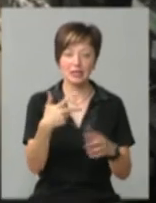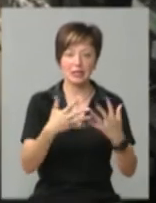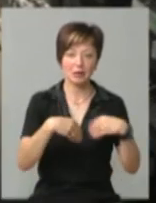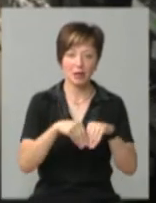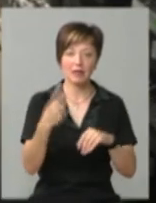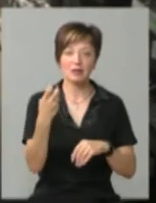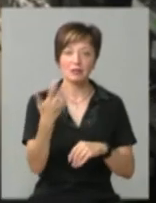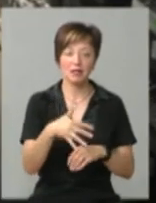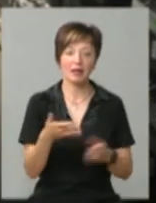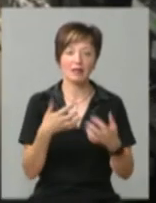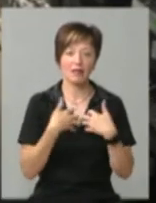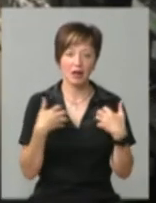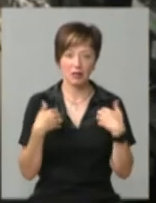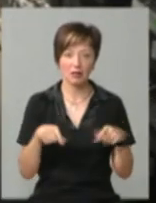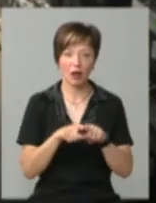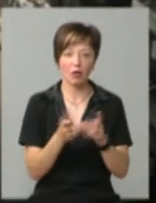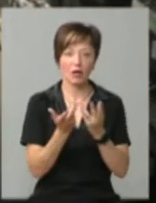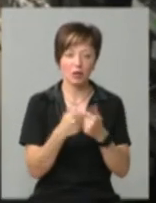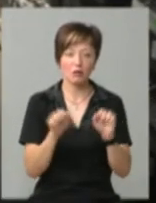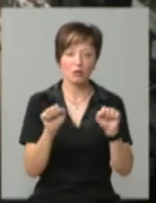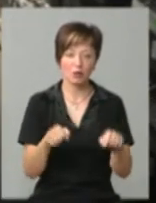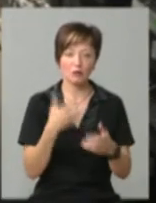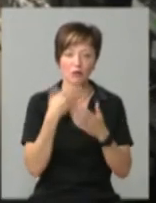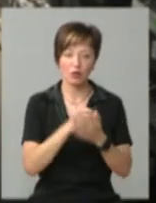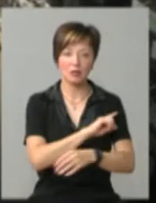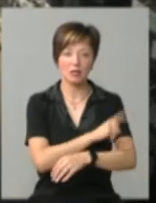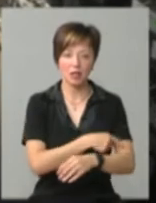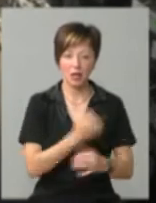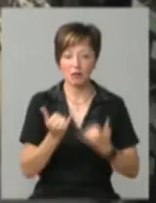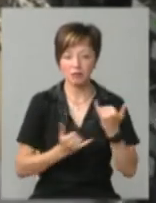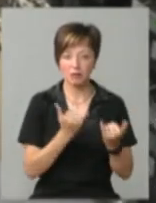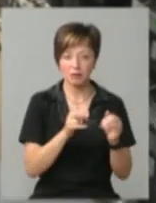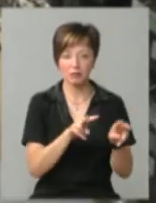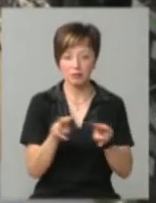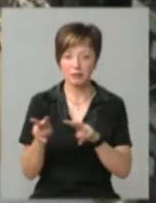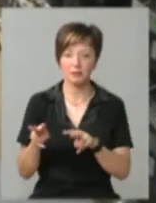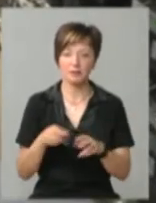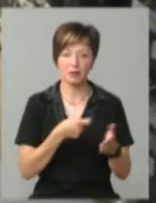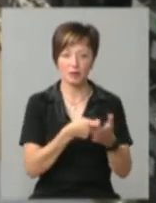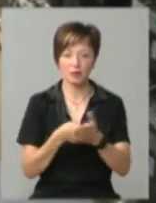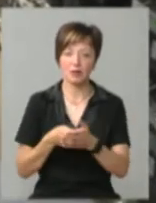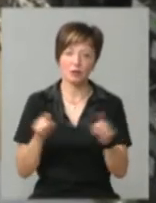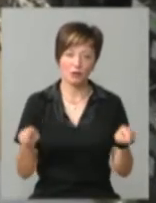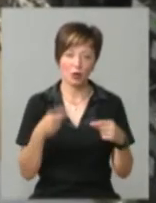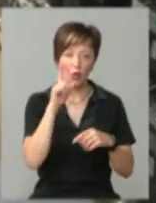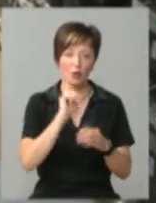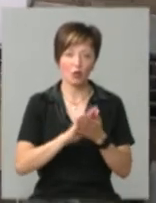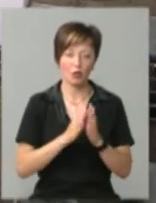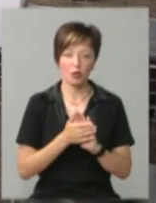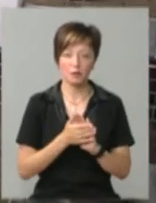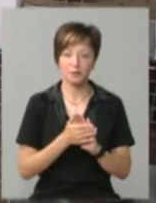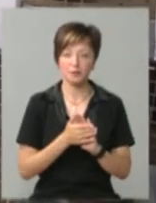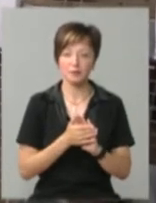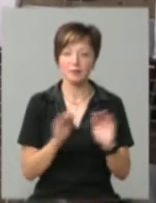звірів зараз. Це така кількість, яку ми можемо своїми силами обійти, создати їм комфортні умови.